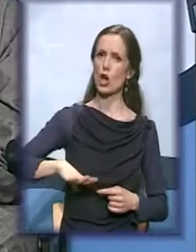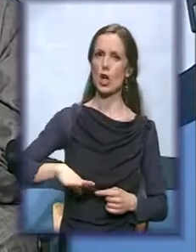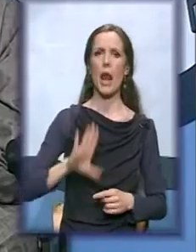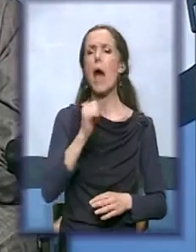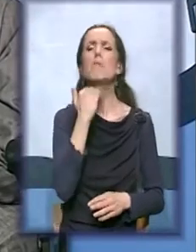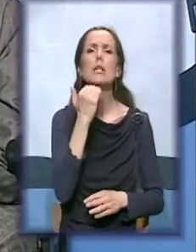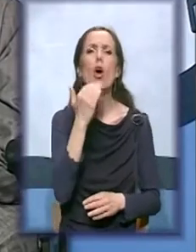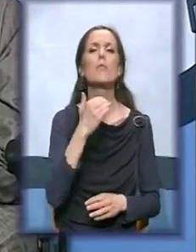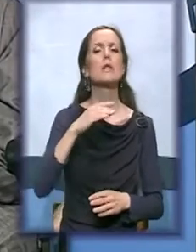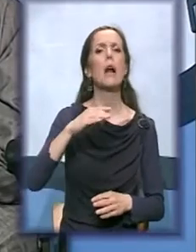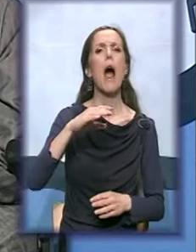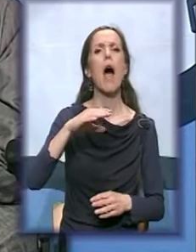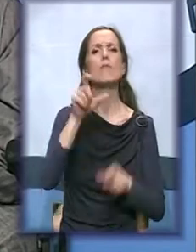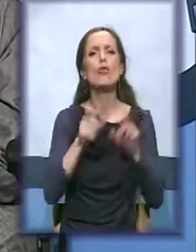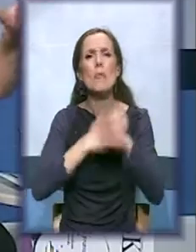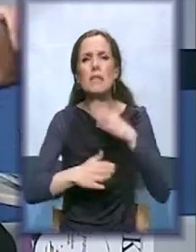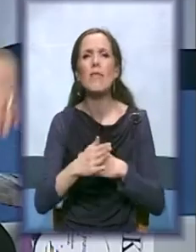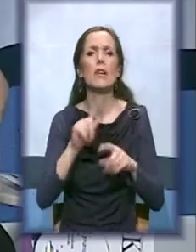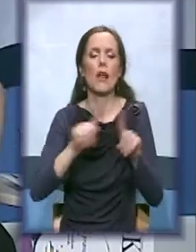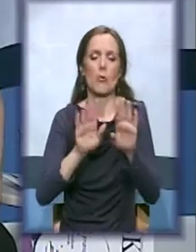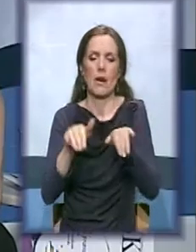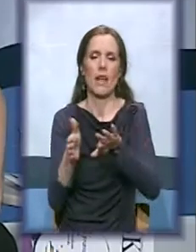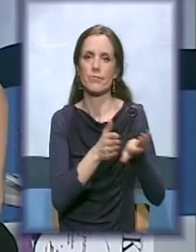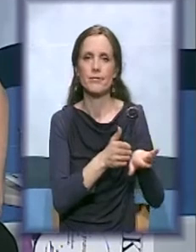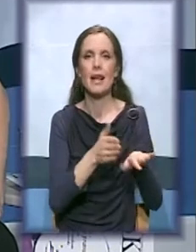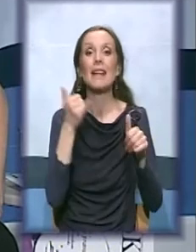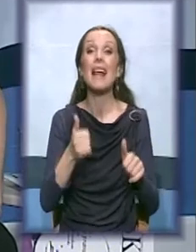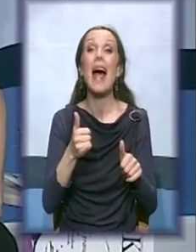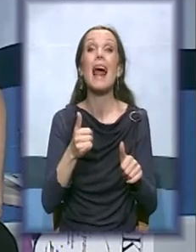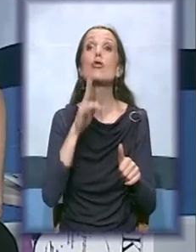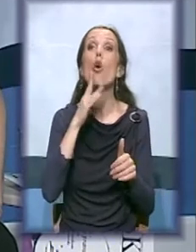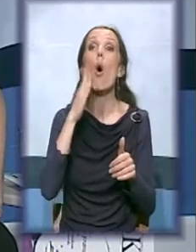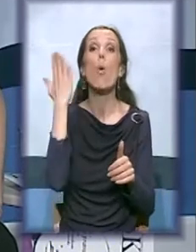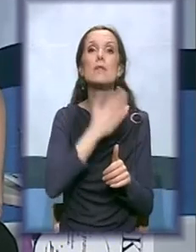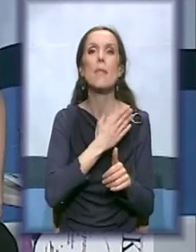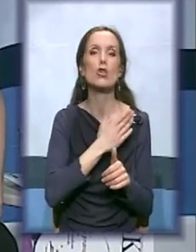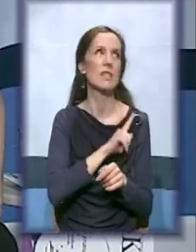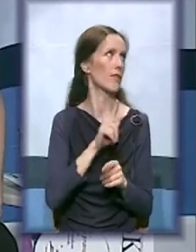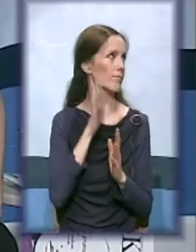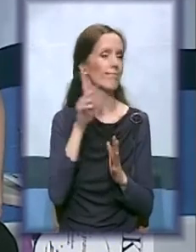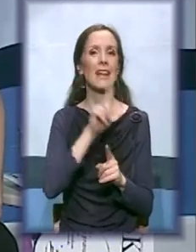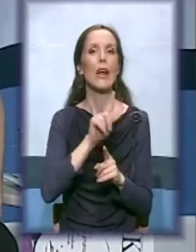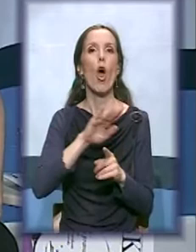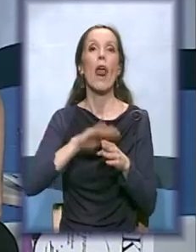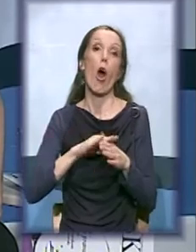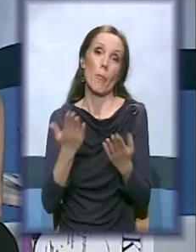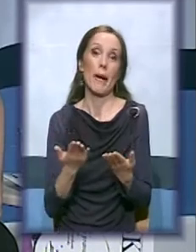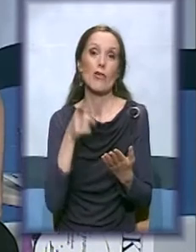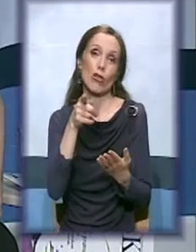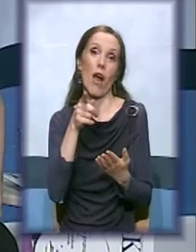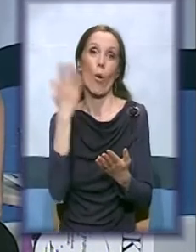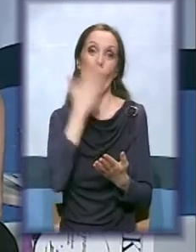osobe sa invaliditetom ili ne. Niko danas ne praštao uspeh. Ali moram da se vratim na ono što